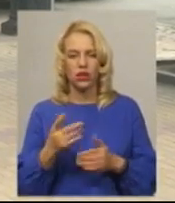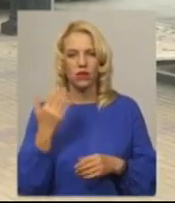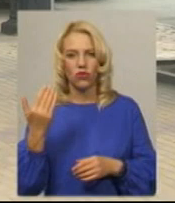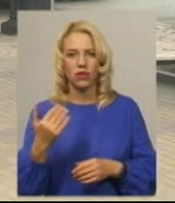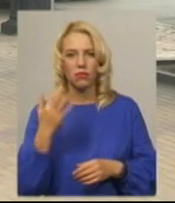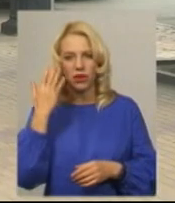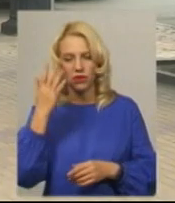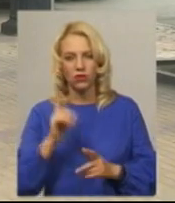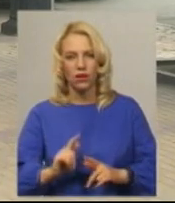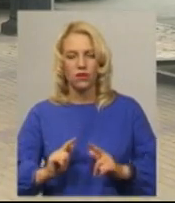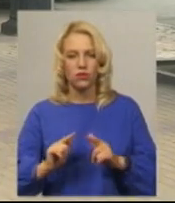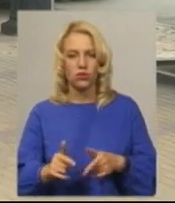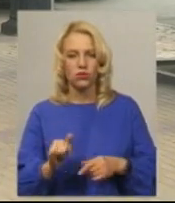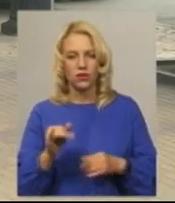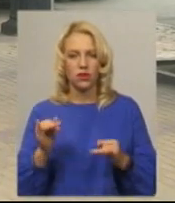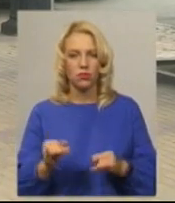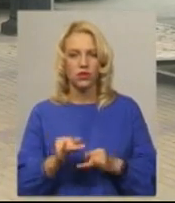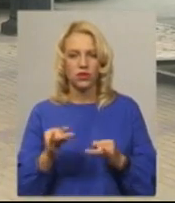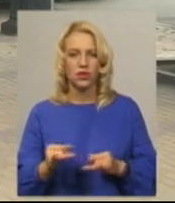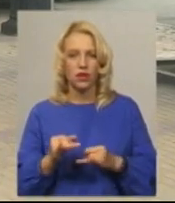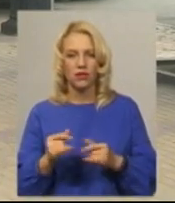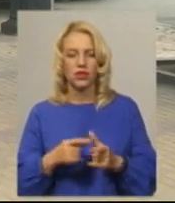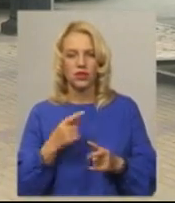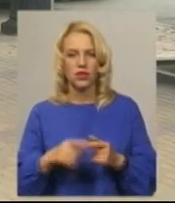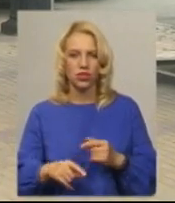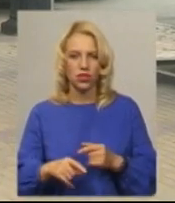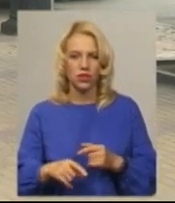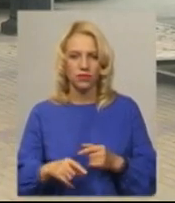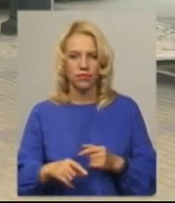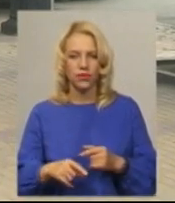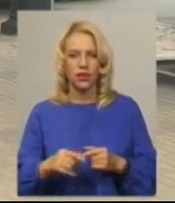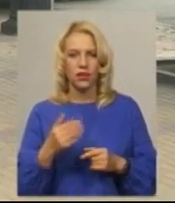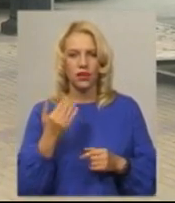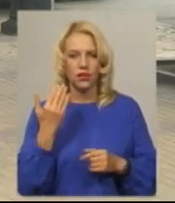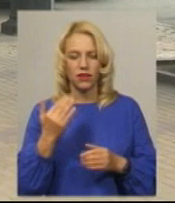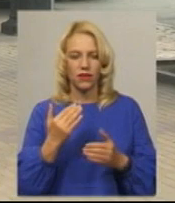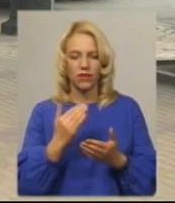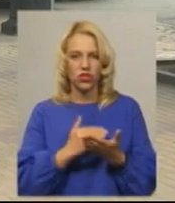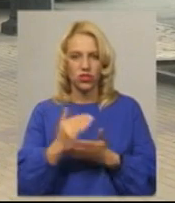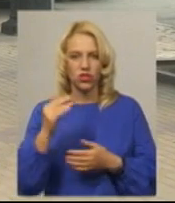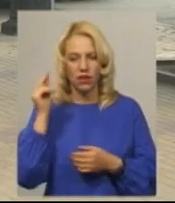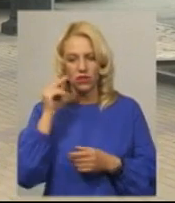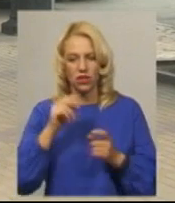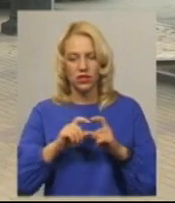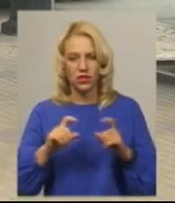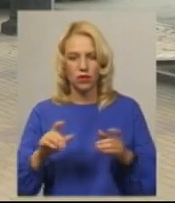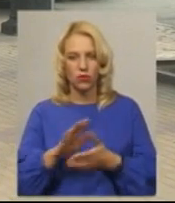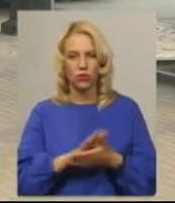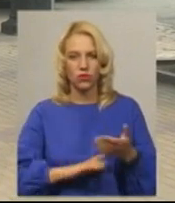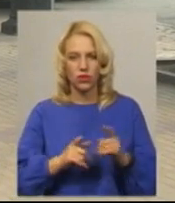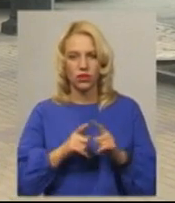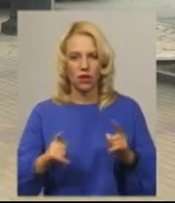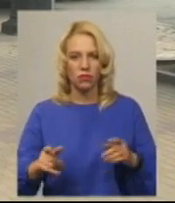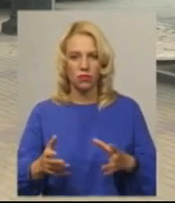вступити, і поцікавитися, чи ці їх вищі навчальні заклади продовжили терміни